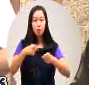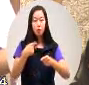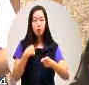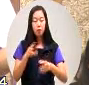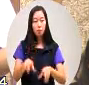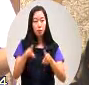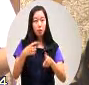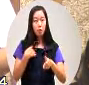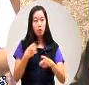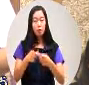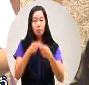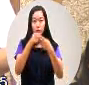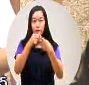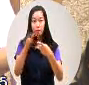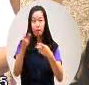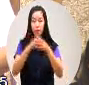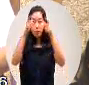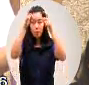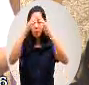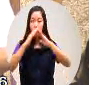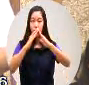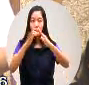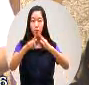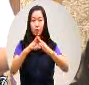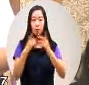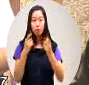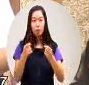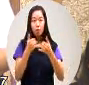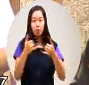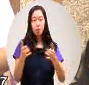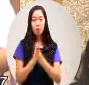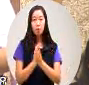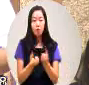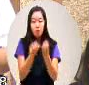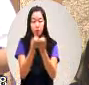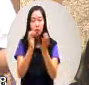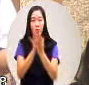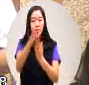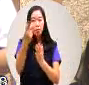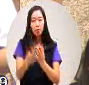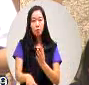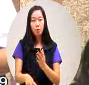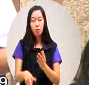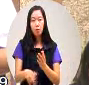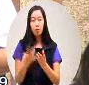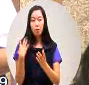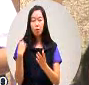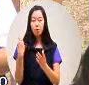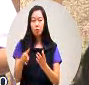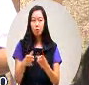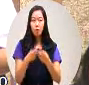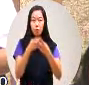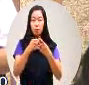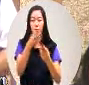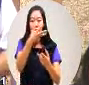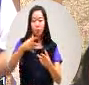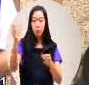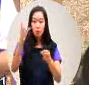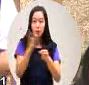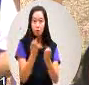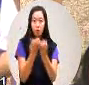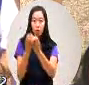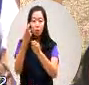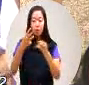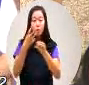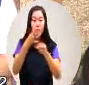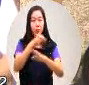首先就是说这个高雄市原乡灾后重建这个部分我们也在做第二个点是莫拉克灾后重建的三年